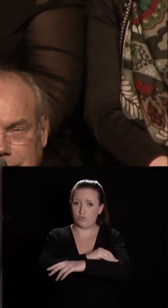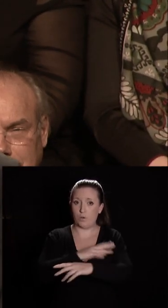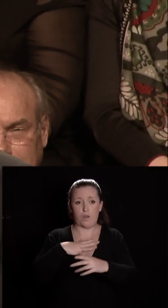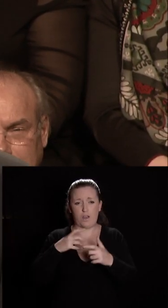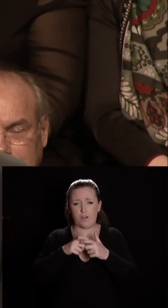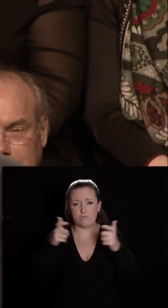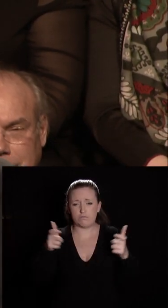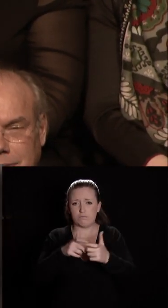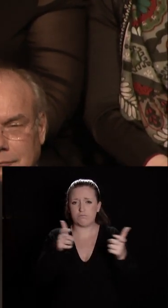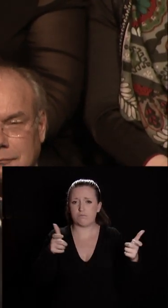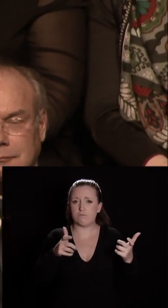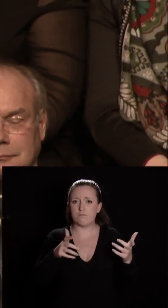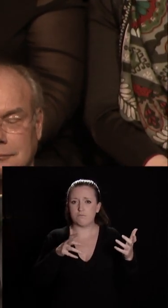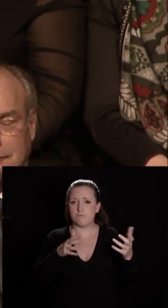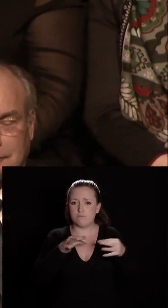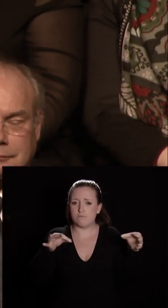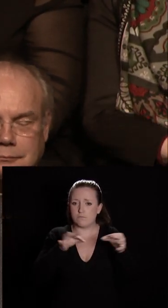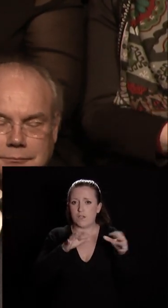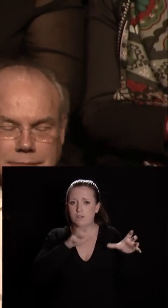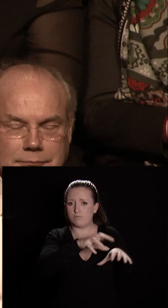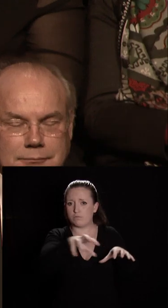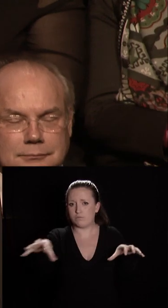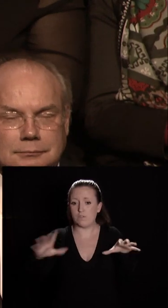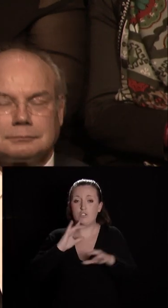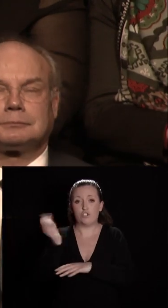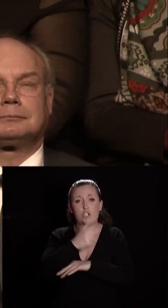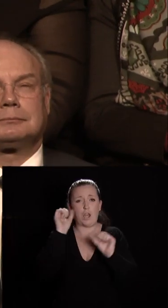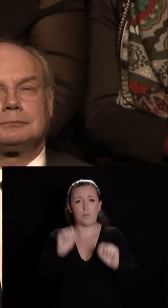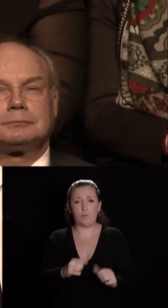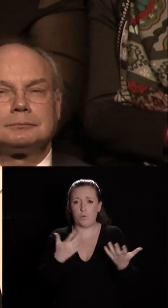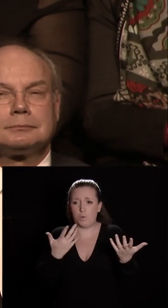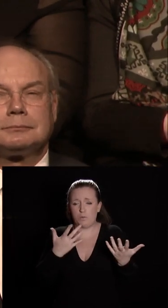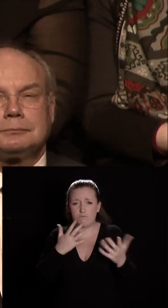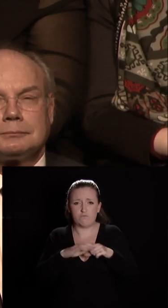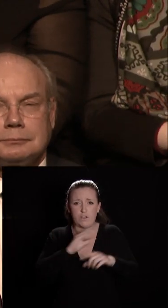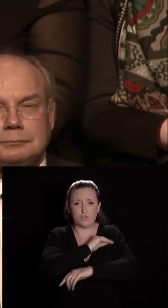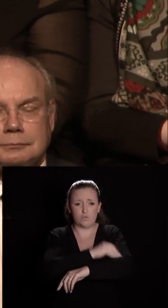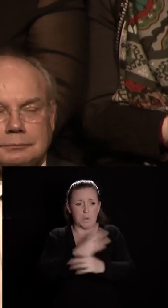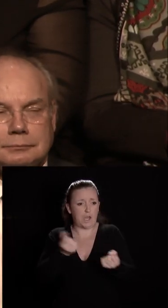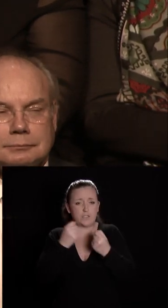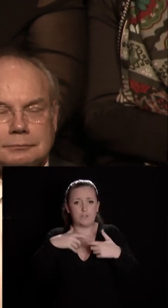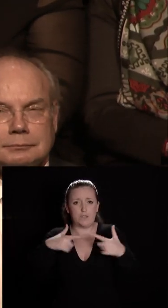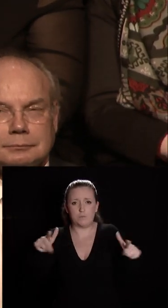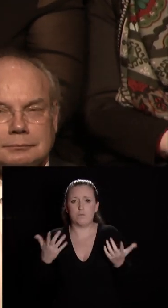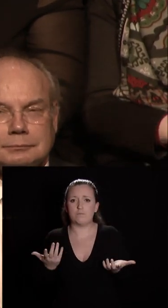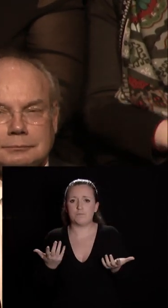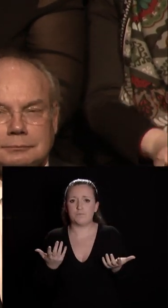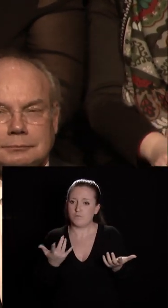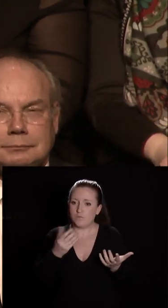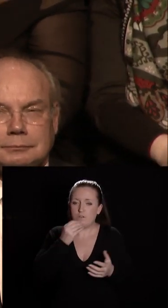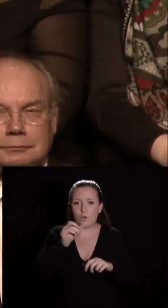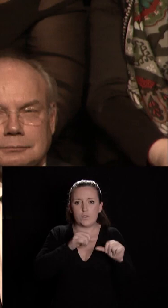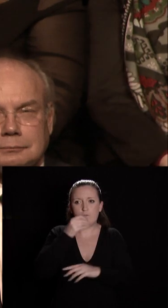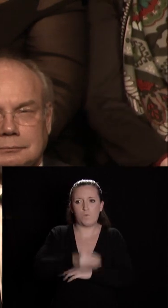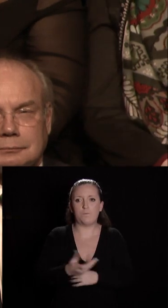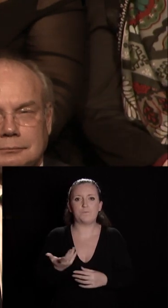de notre ville et de l'agglomération chacun peut pratiquer quasiment l'activité de son choix et toujours dans de bonnes conditions la ville